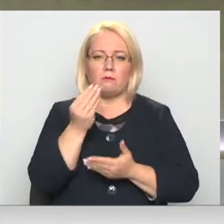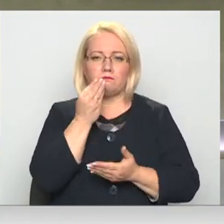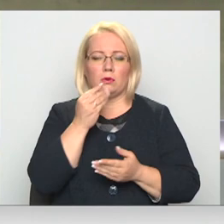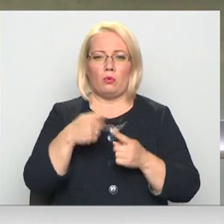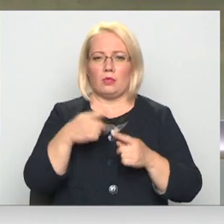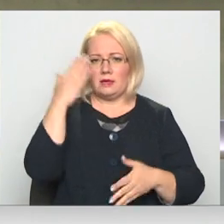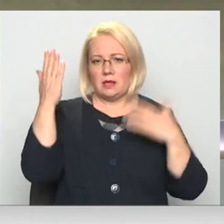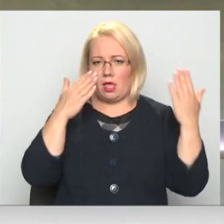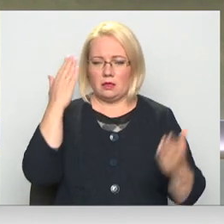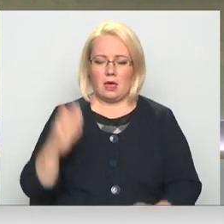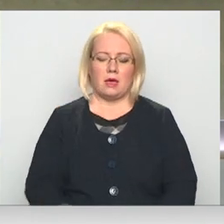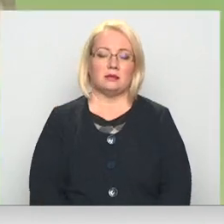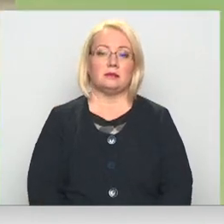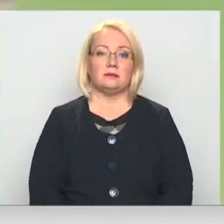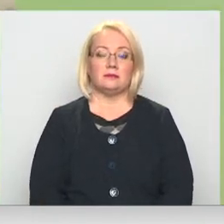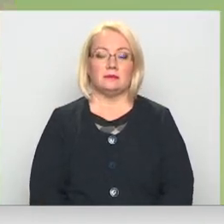Stāstu Judīte Čunka.